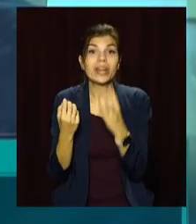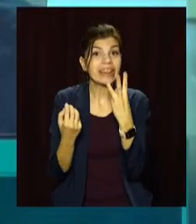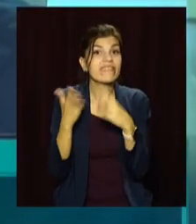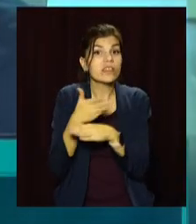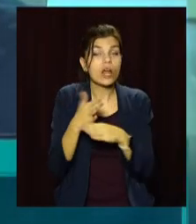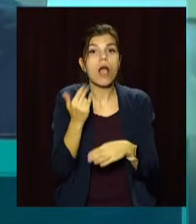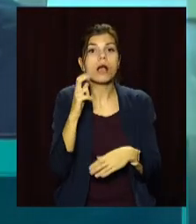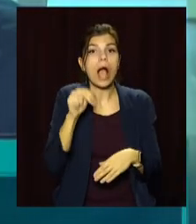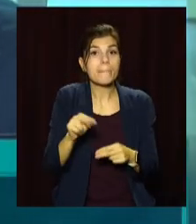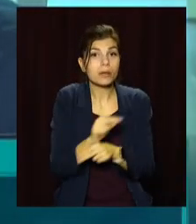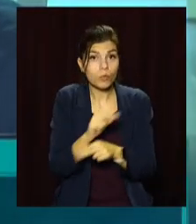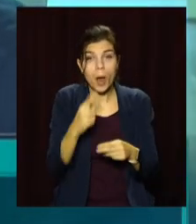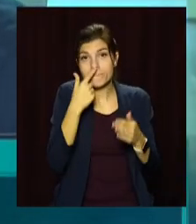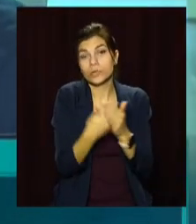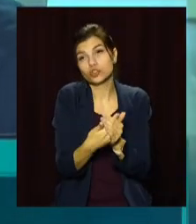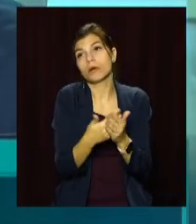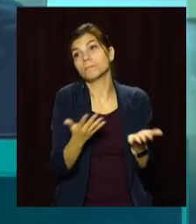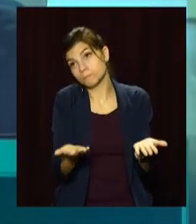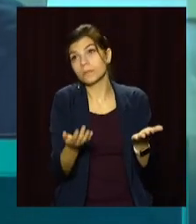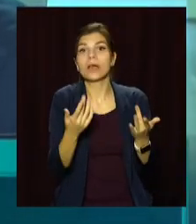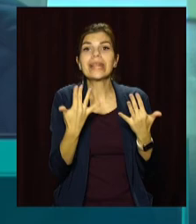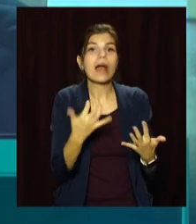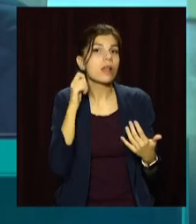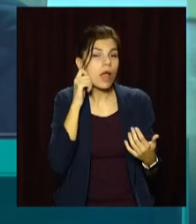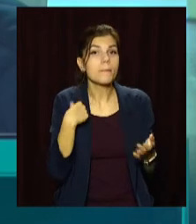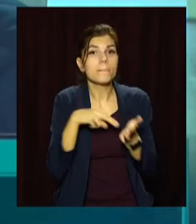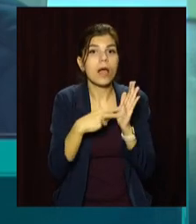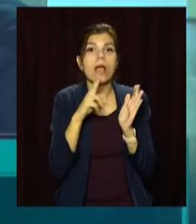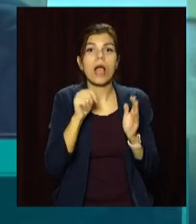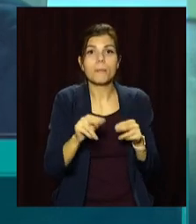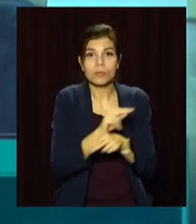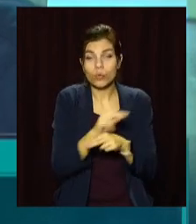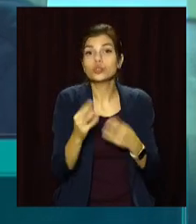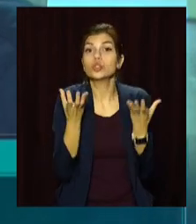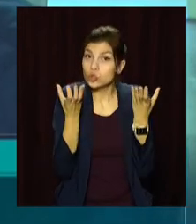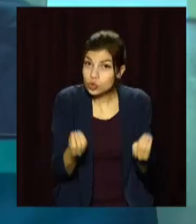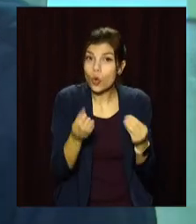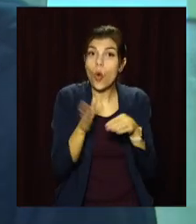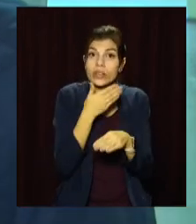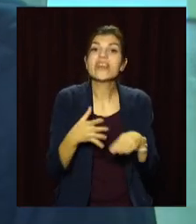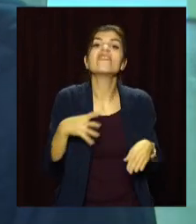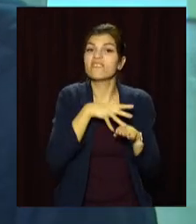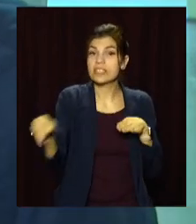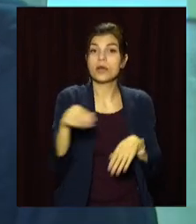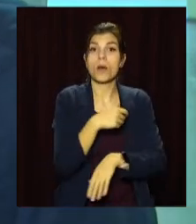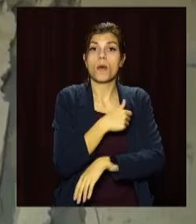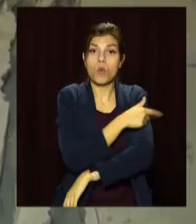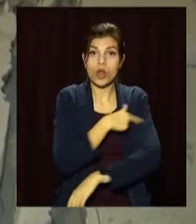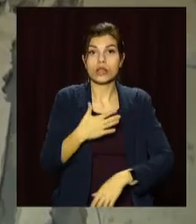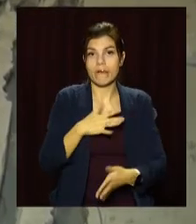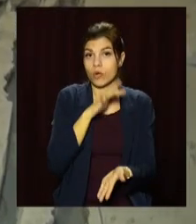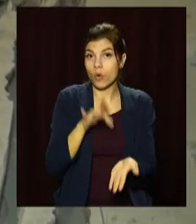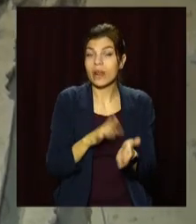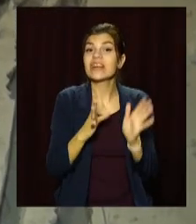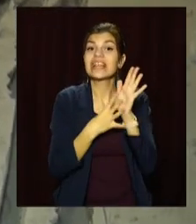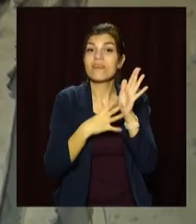знаходяться в капітальному ремонті. В ближчайші пару років ми плануємо капітально відремонтувати відділення всіх лікарів нашого міста. В